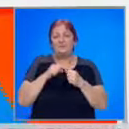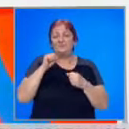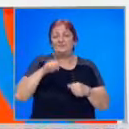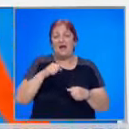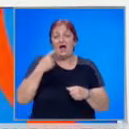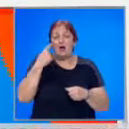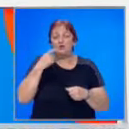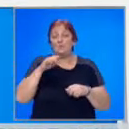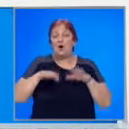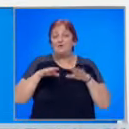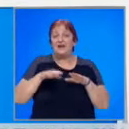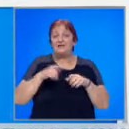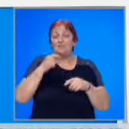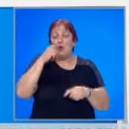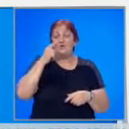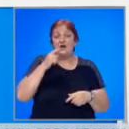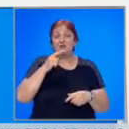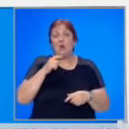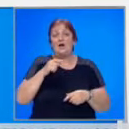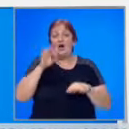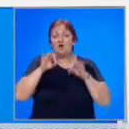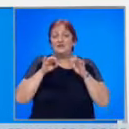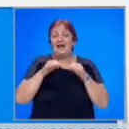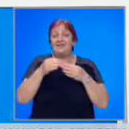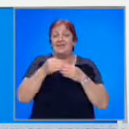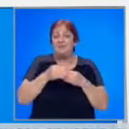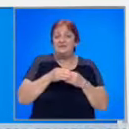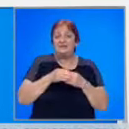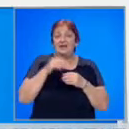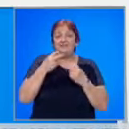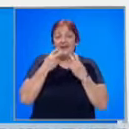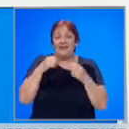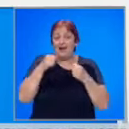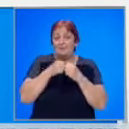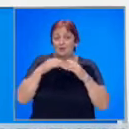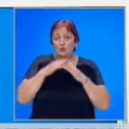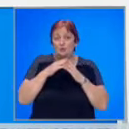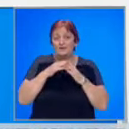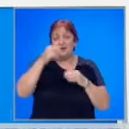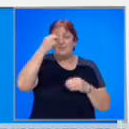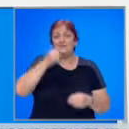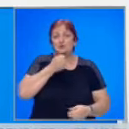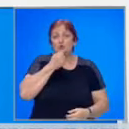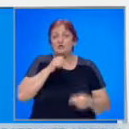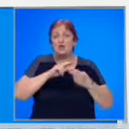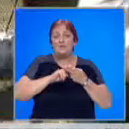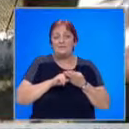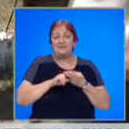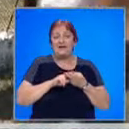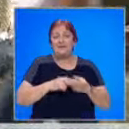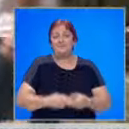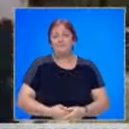чухме оценката на тренера. Много важна и оценката на близките в такива моменти. Те гледаха мачо дома си в плевенското село Върбице.